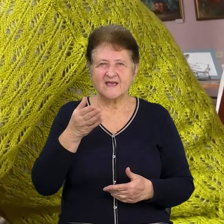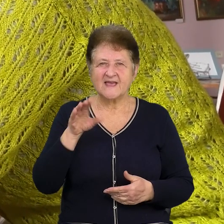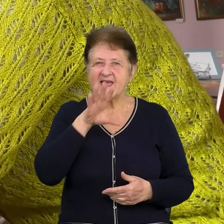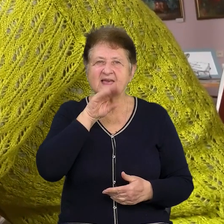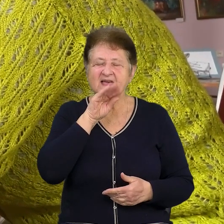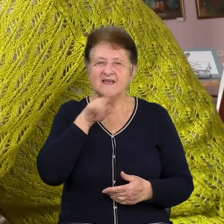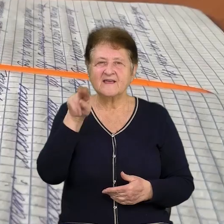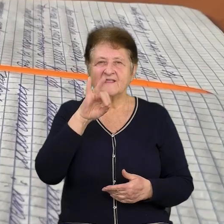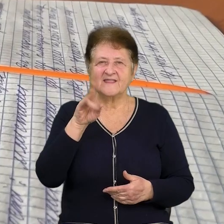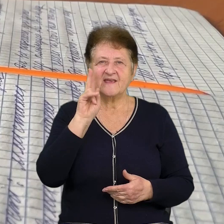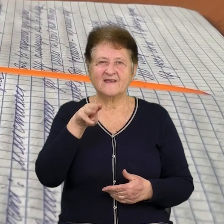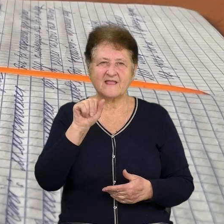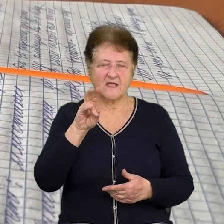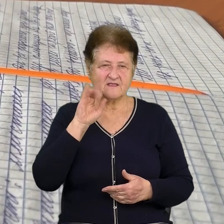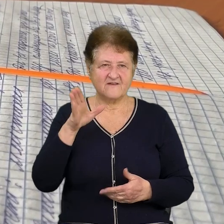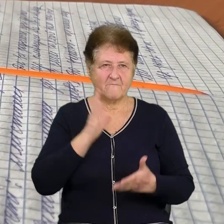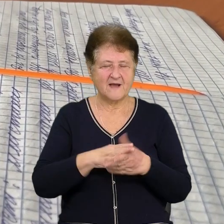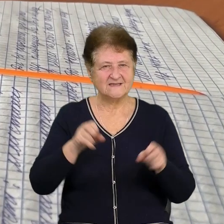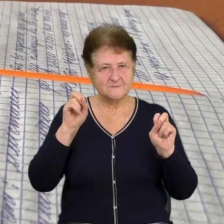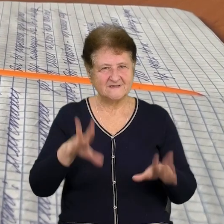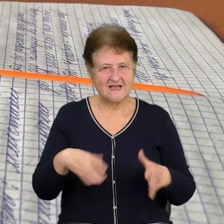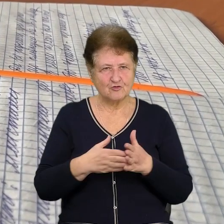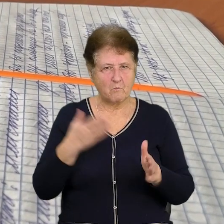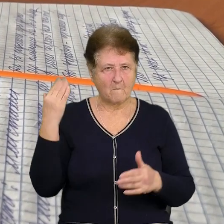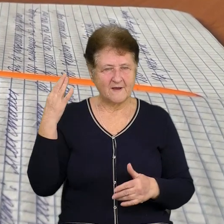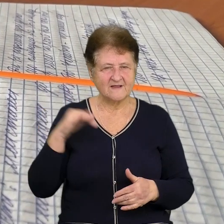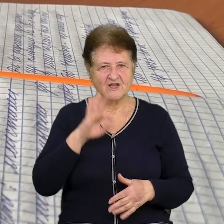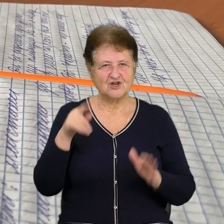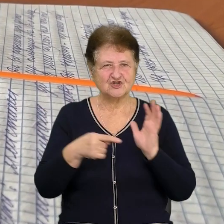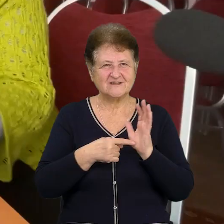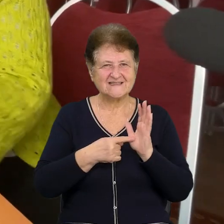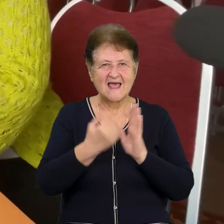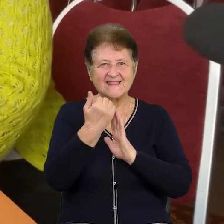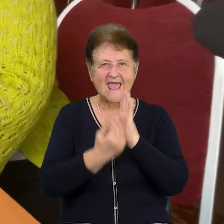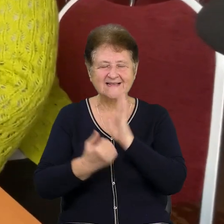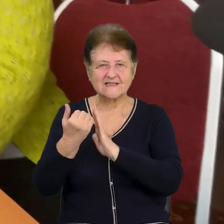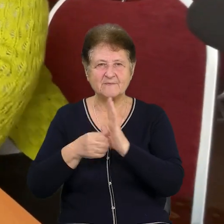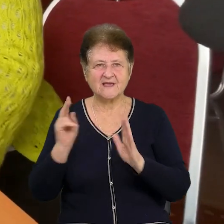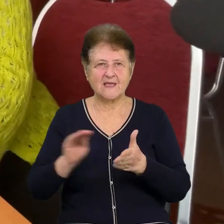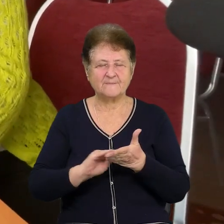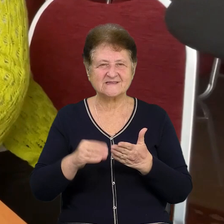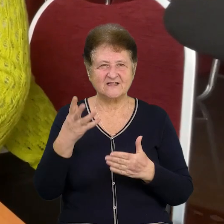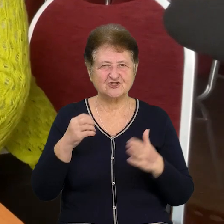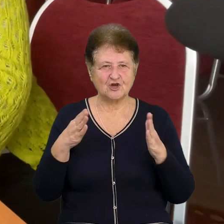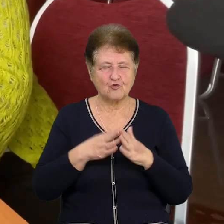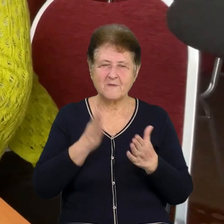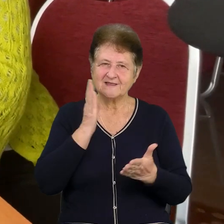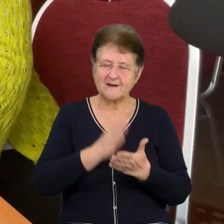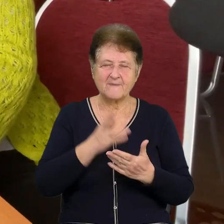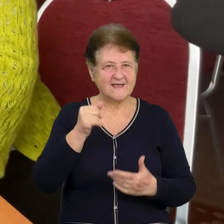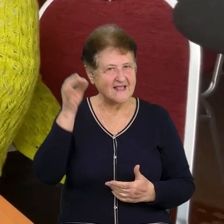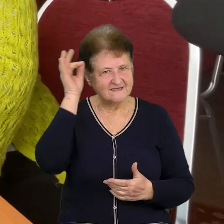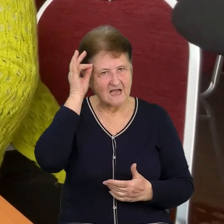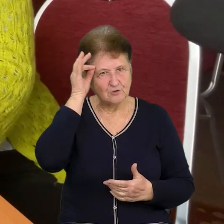бібліотекар Ніна Горбань має спеціальний зошит. Попередній із шістьма текстами диктантів, які писала ще вдома, тримає на згадку.